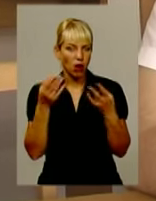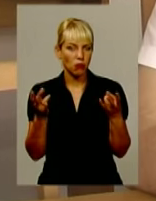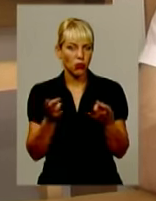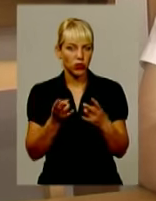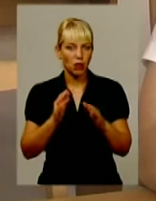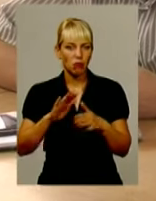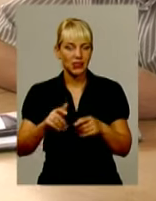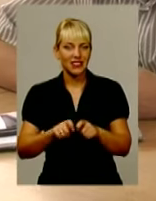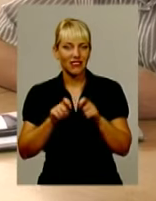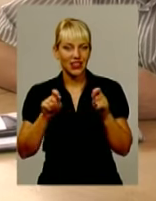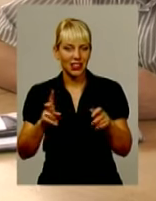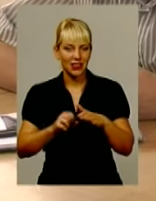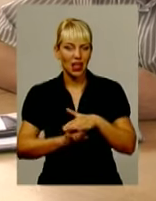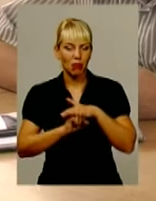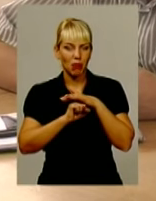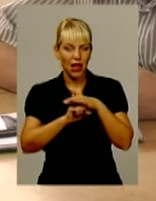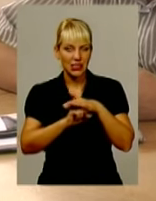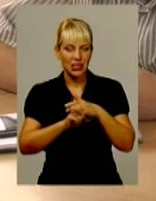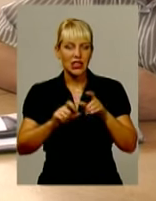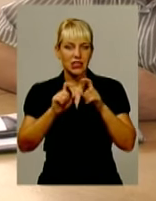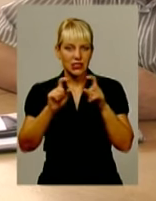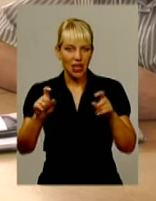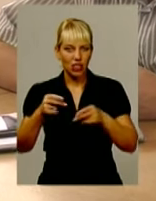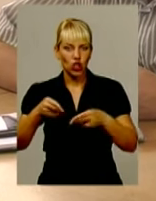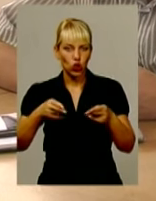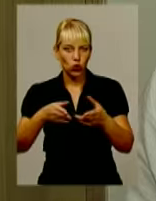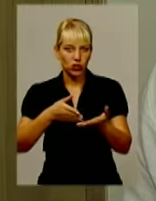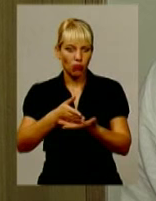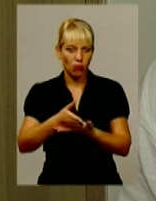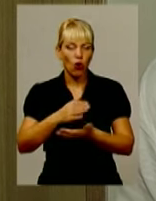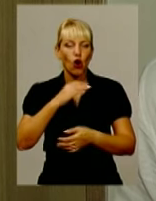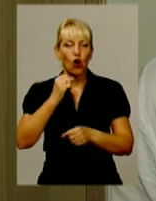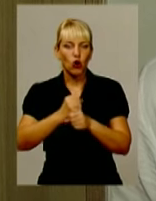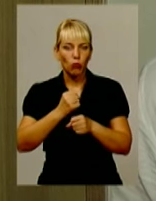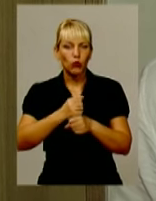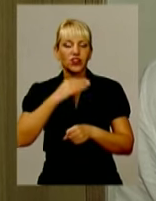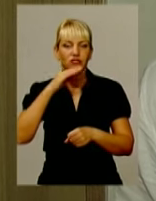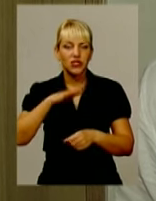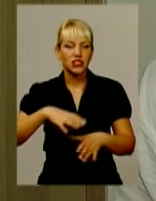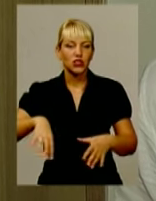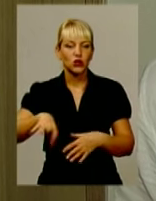відкриття на базі закладу ще й хірургічного профілю роботи вистачить усім. Це повинна бути